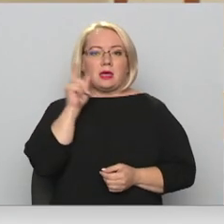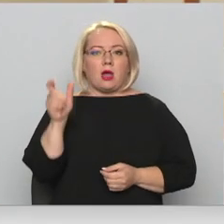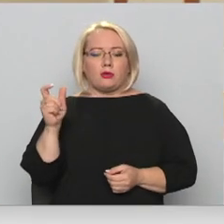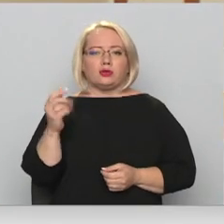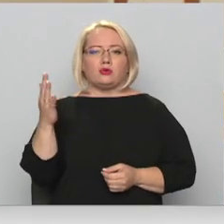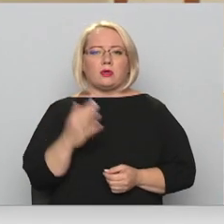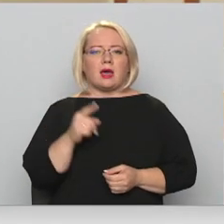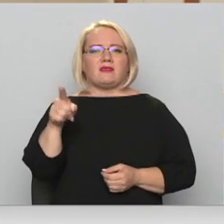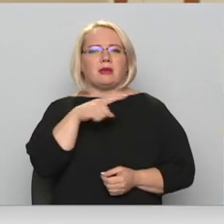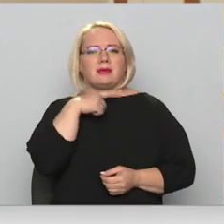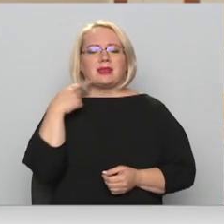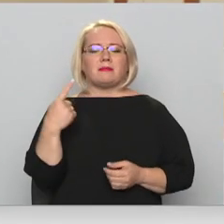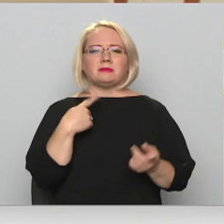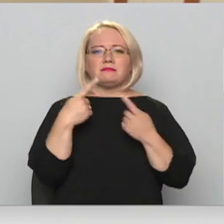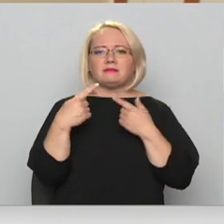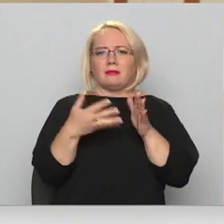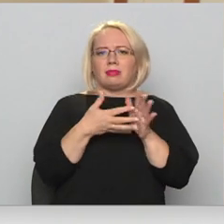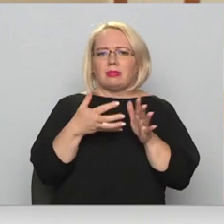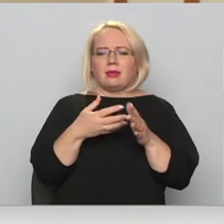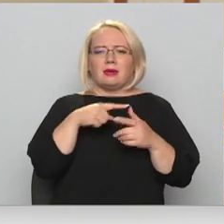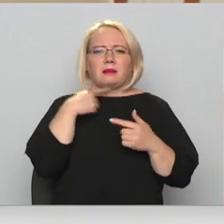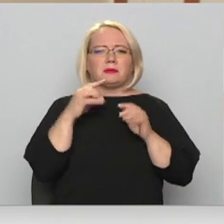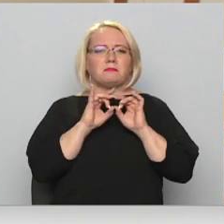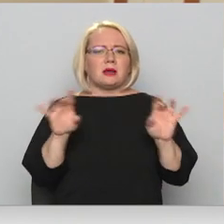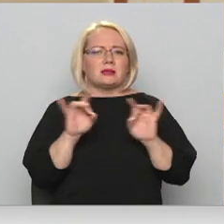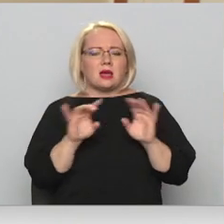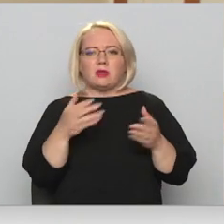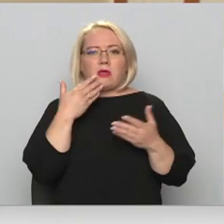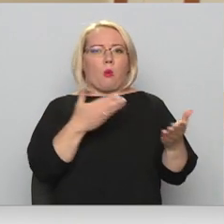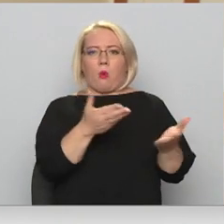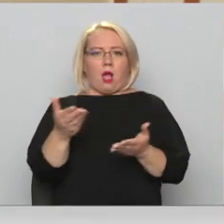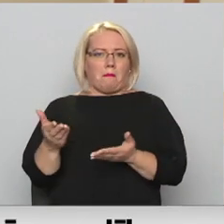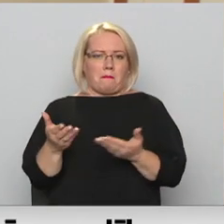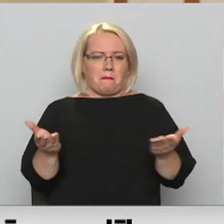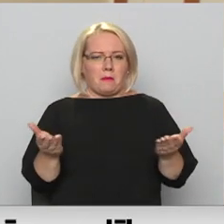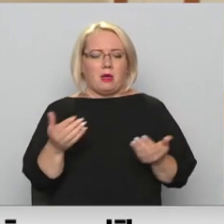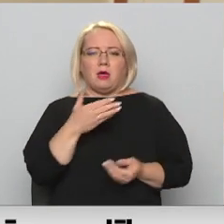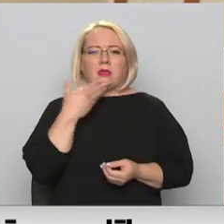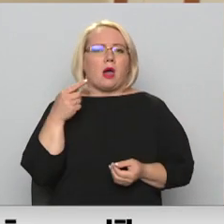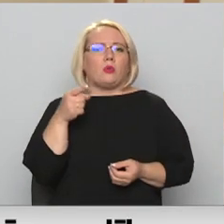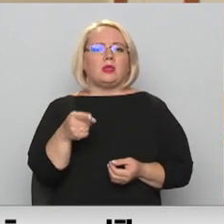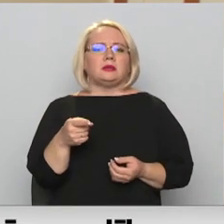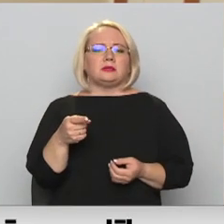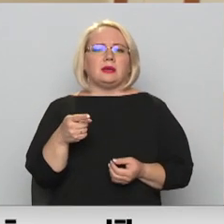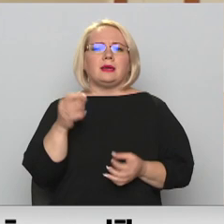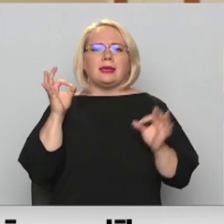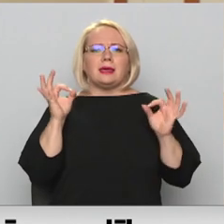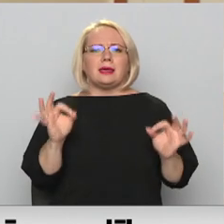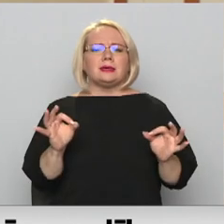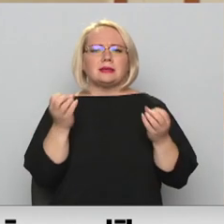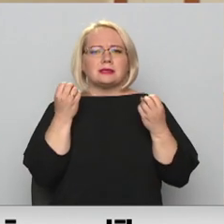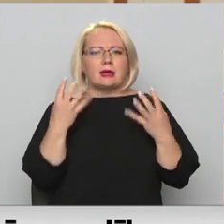gribas parunāties, viņiem gribas pastāstīt, bet bieži vien nav kam vai viņiem varbūt nav tas īsti